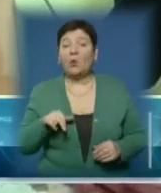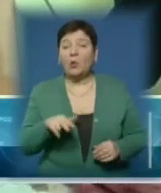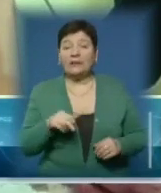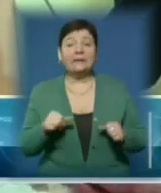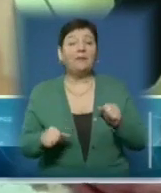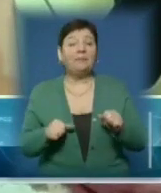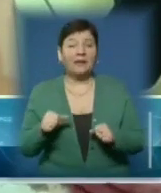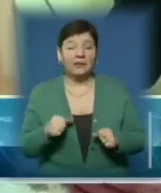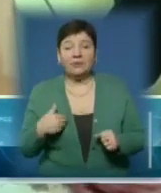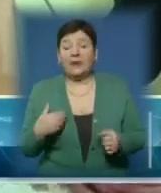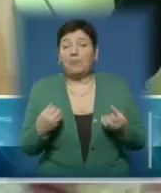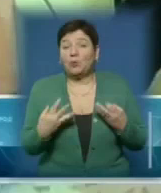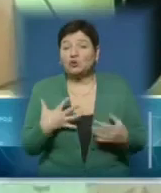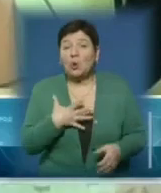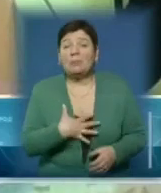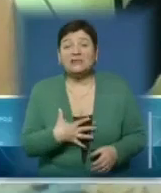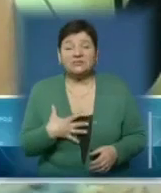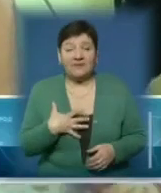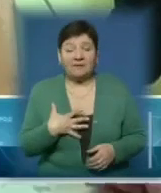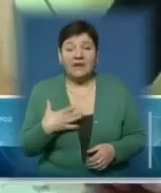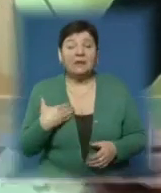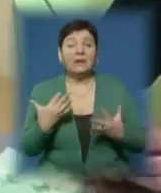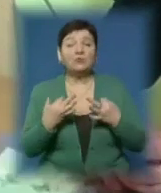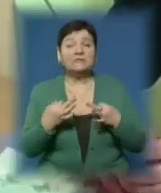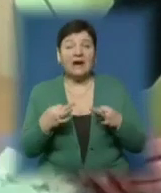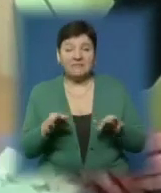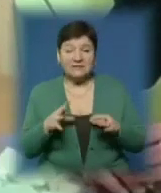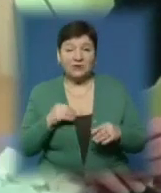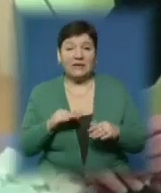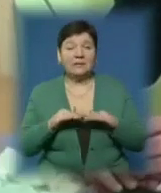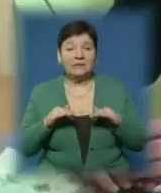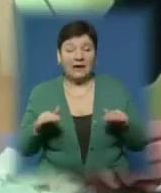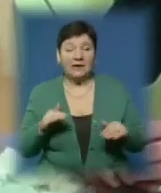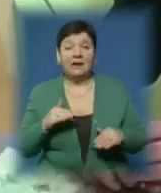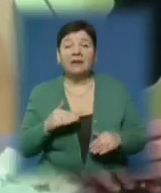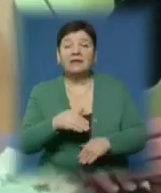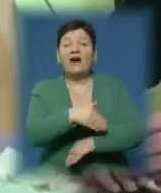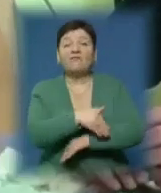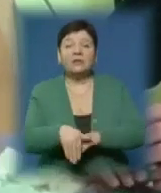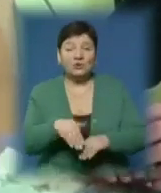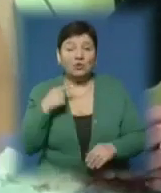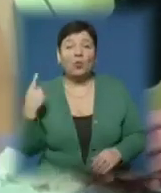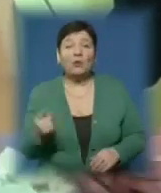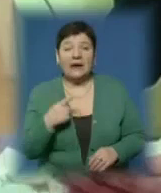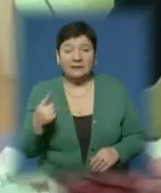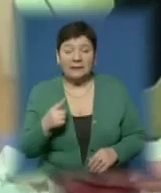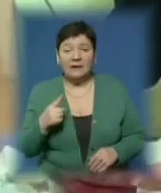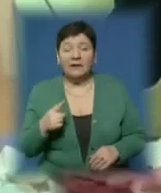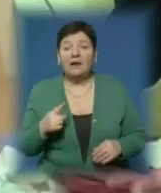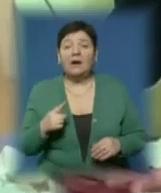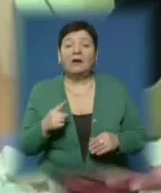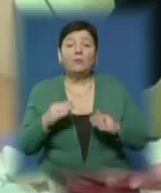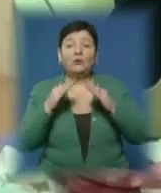бігають. Я просто переживав, коли випускав своїх дітей на вулицю гуляти за тих дітей. Будинок тріскає, підвал